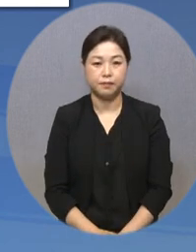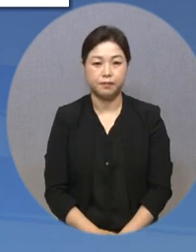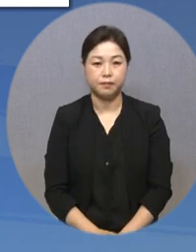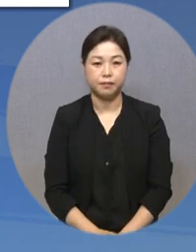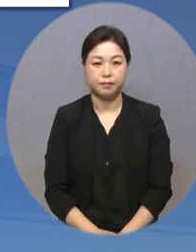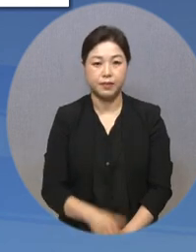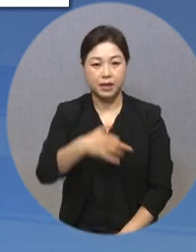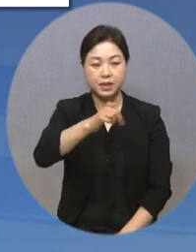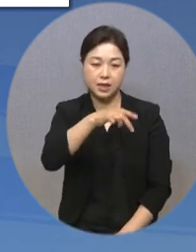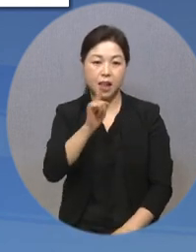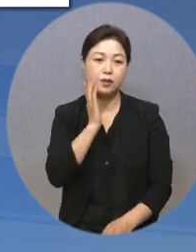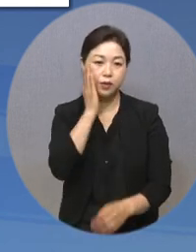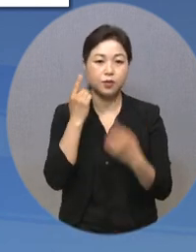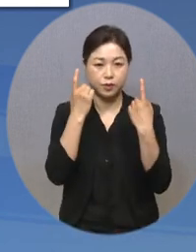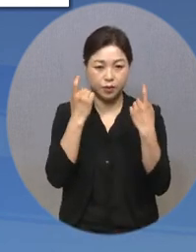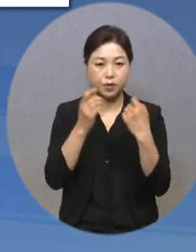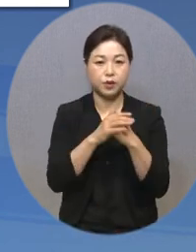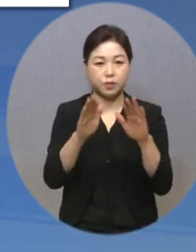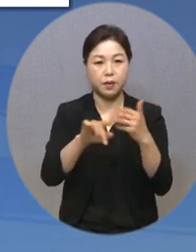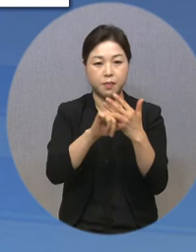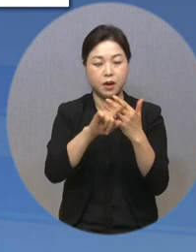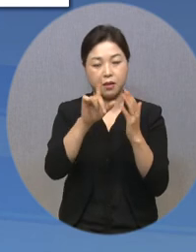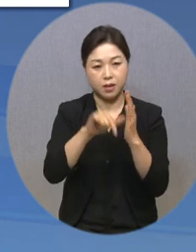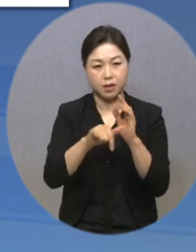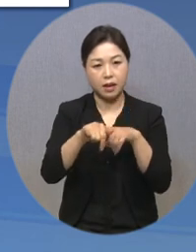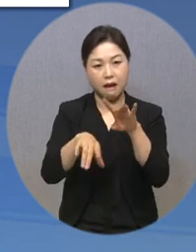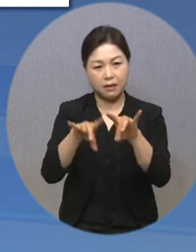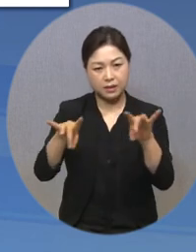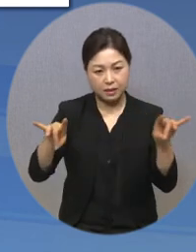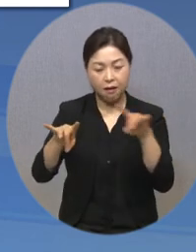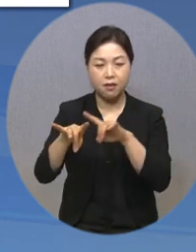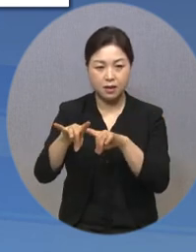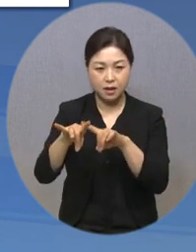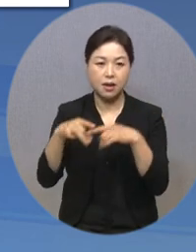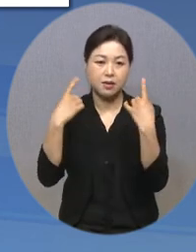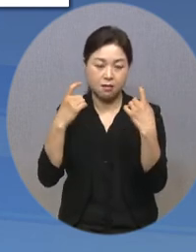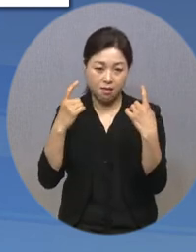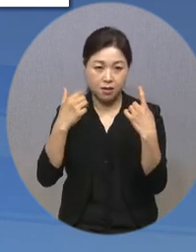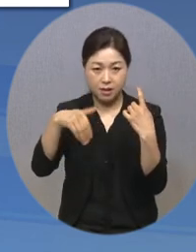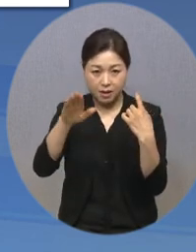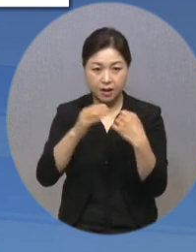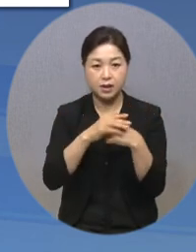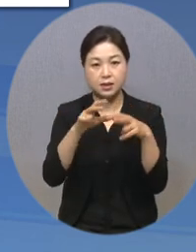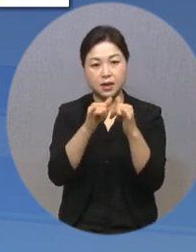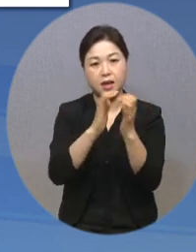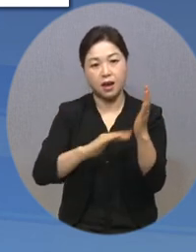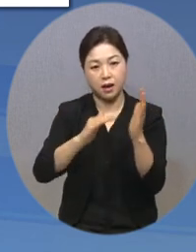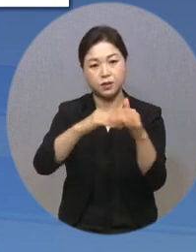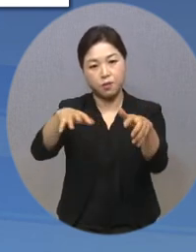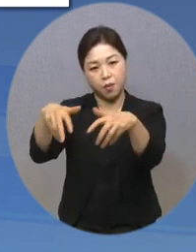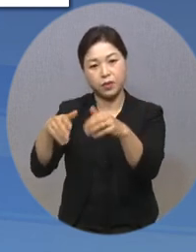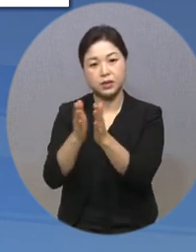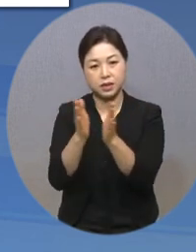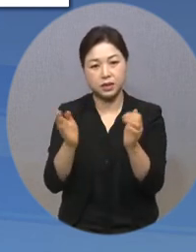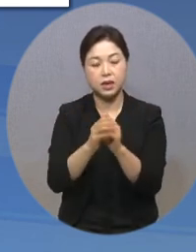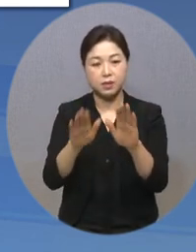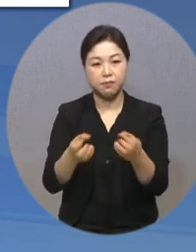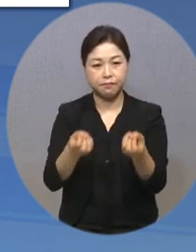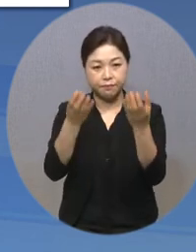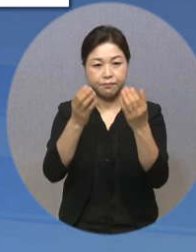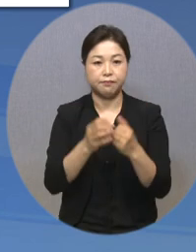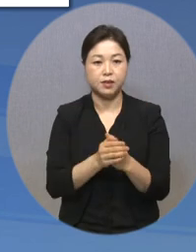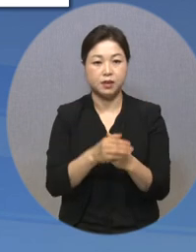기아초롱여행이 오는 8월 갯벌 생태여행을 주제로 여행을 떠날 장애인 가정 모집을 시작합니다. 이번 이벤트는